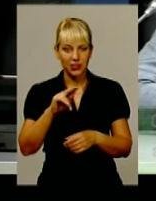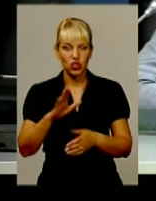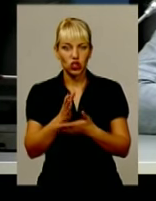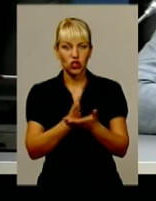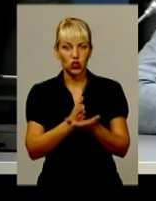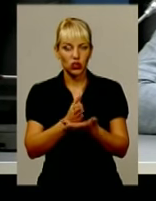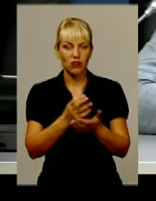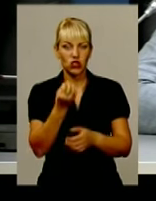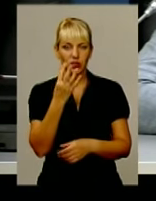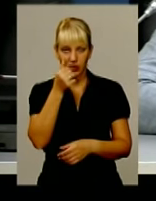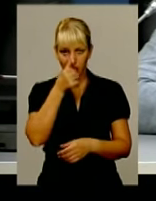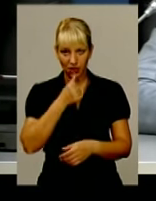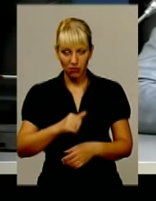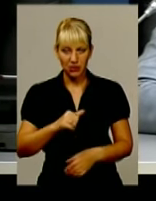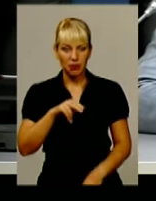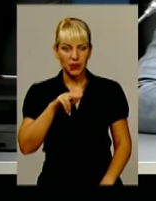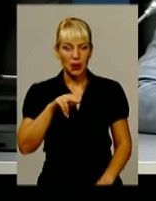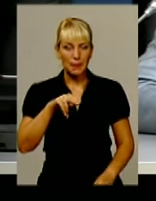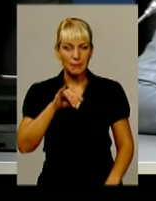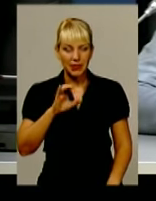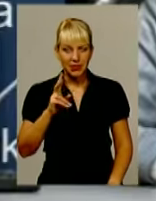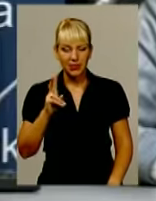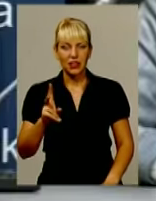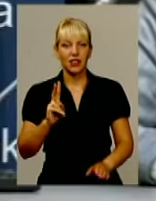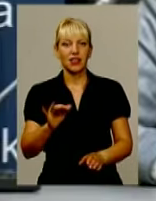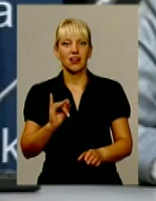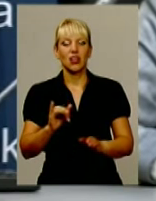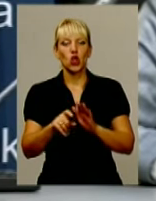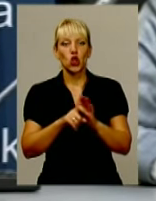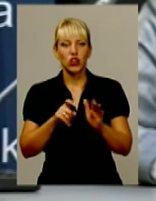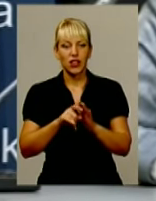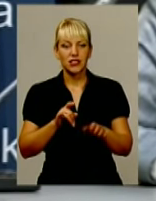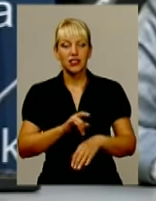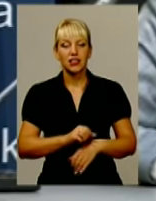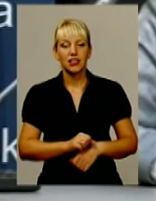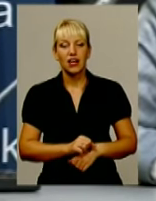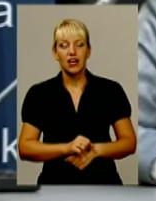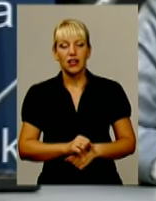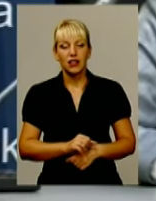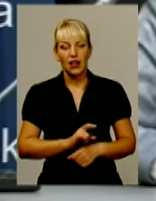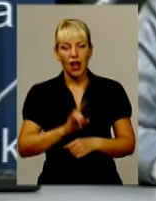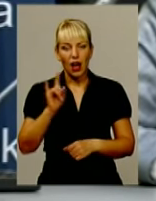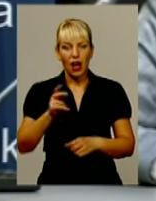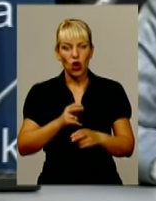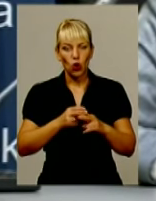14 місяців, Піски, Донецький аеропорт. «Бурлик Віктор, затриманий по 208,